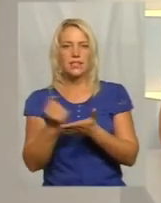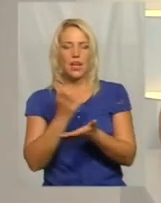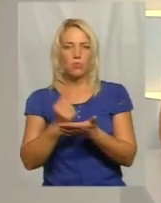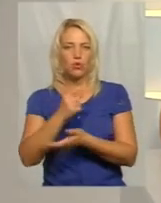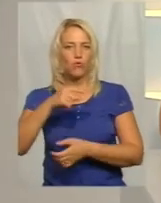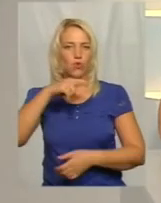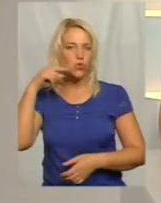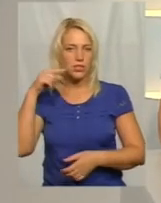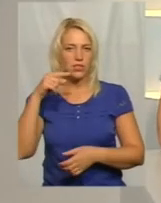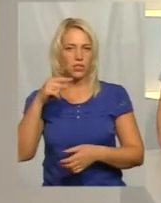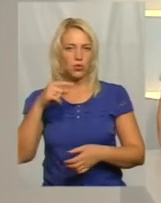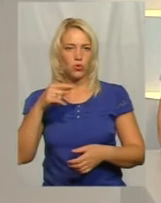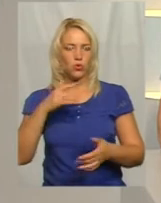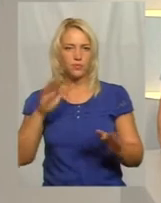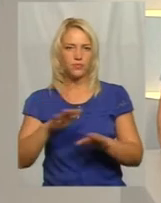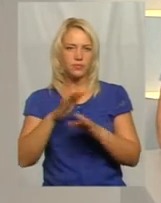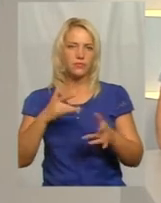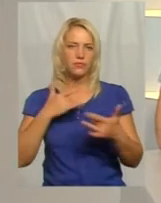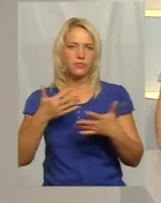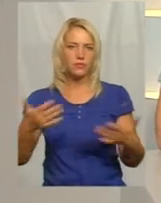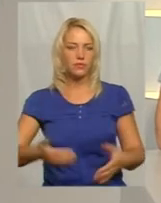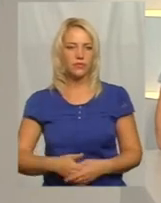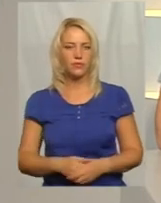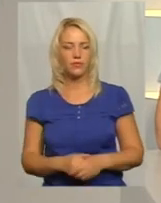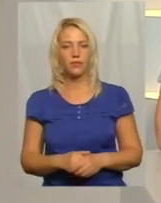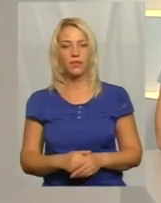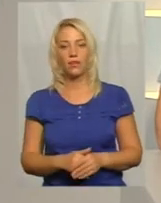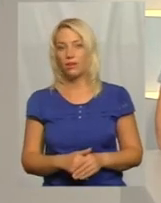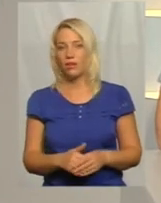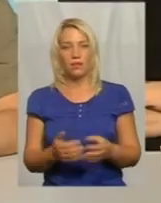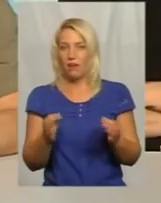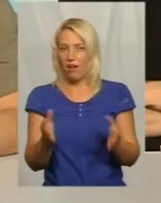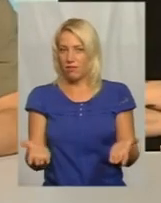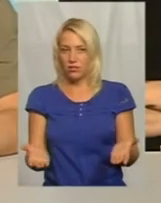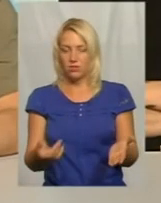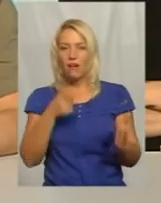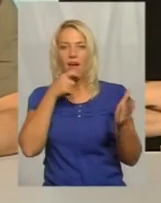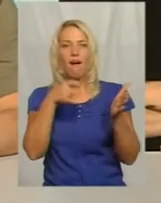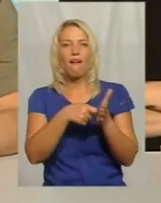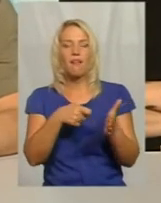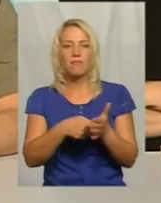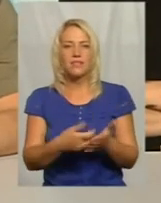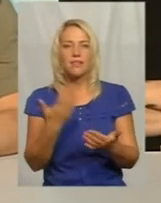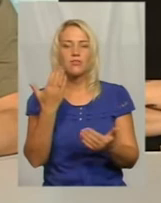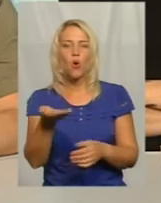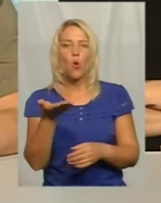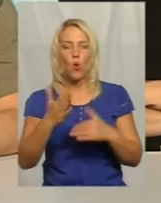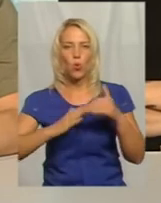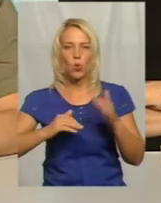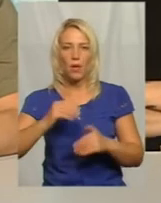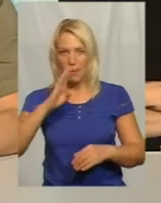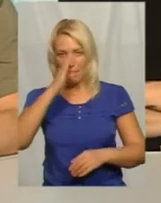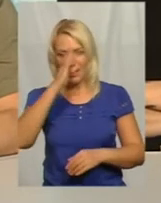Анастасія, я розмажу їх сразу вже. Маш. Конечно. Кормиться з рук предателя, вот як я це